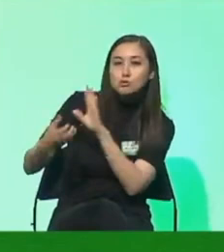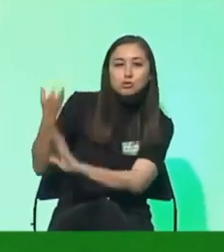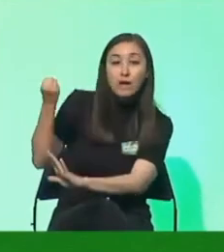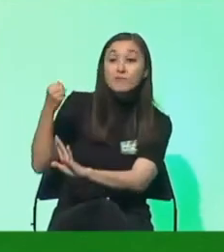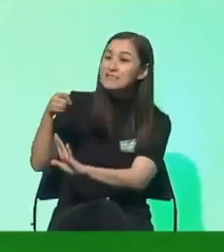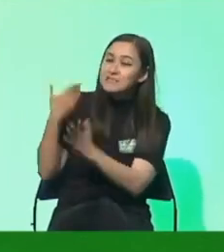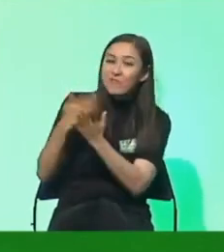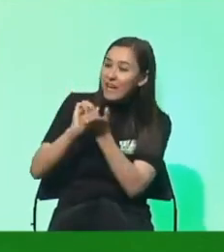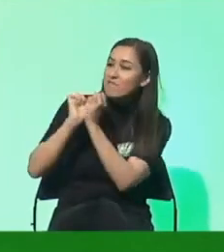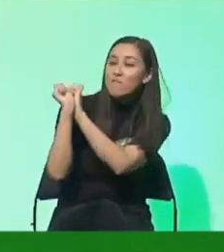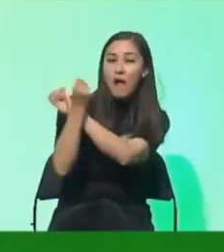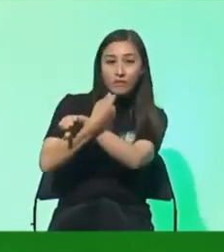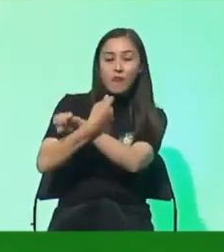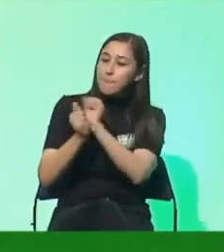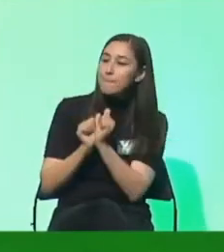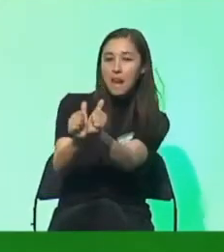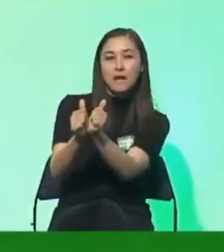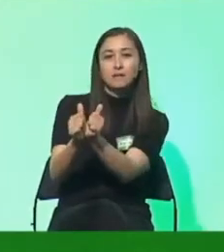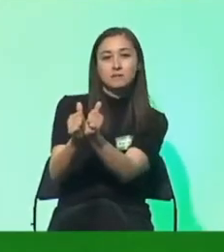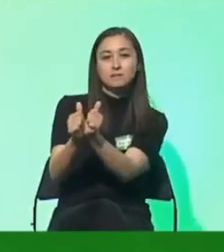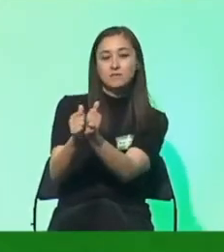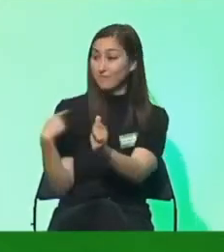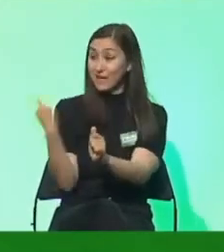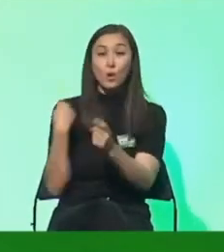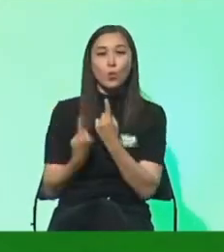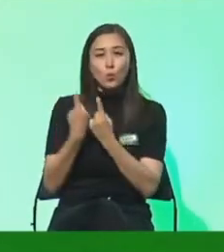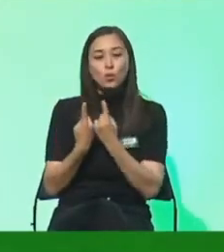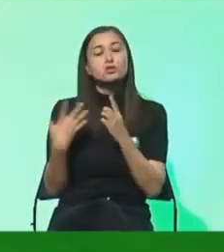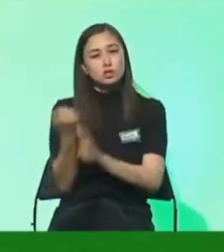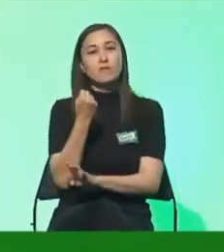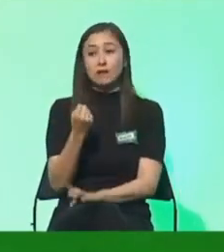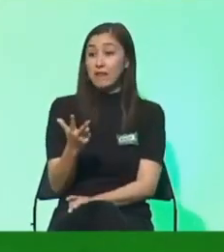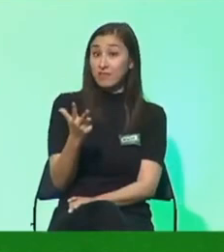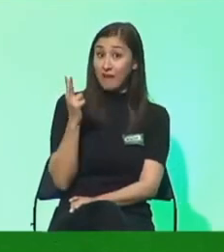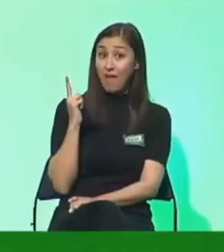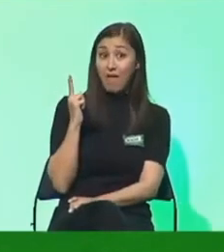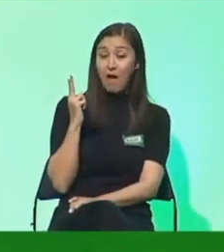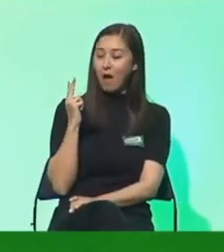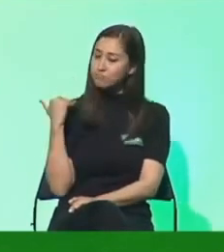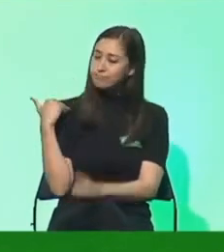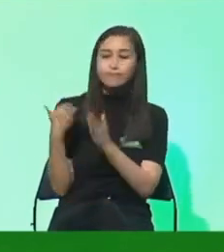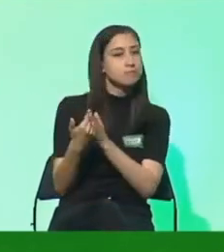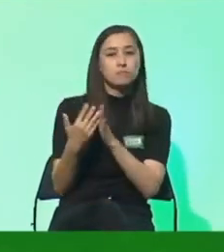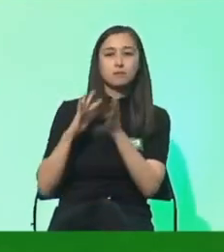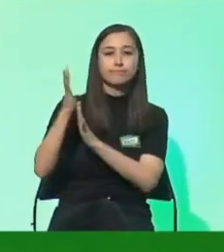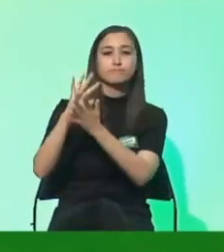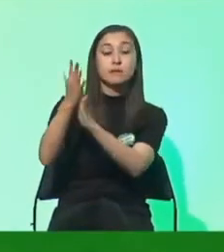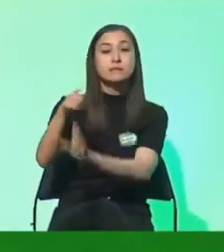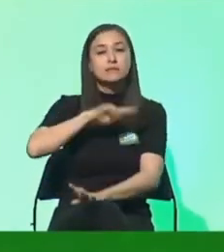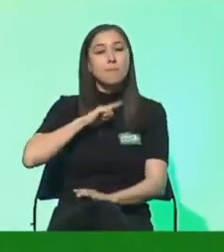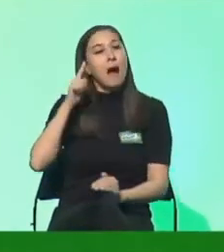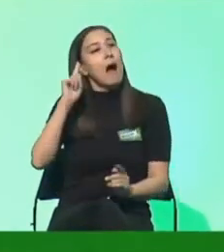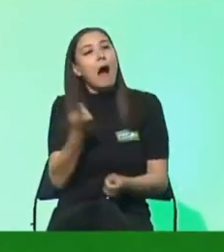Wandel zu begleiten als Grüne. Wir haben in den letzten drei Jahren echt viel erreicht. Wir sind gewachsen an uns selber